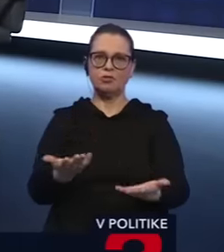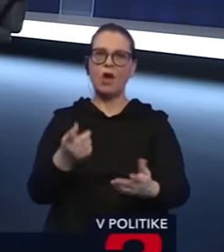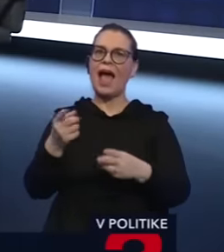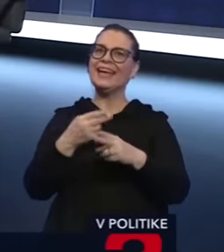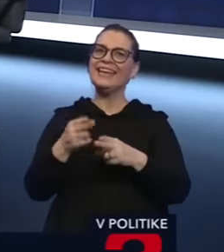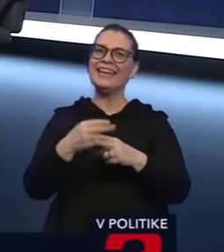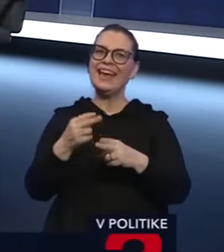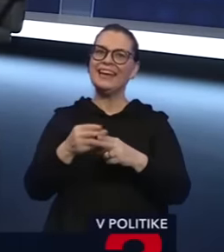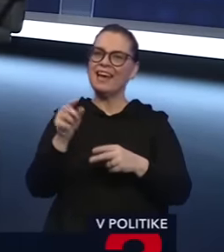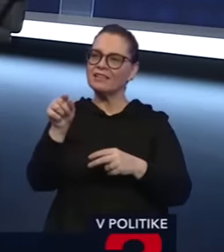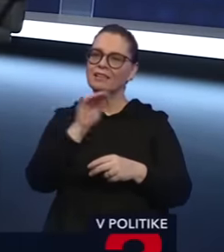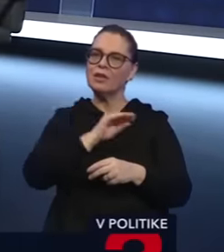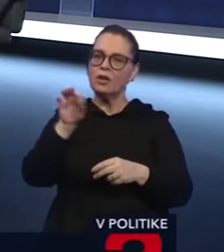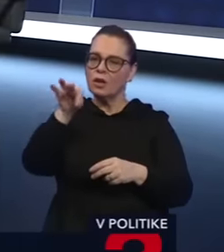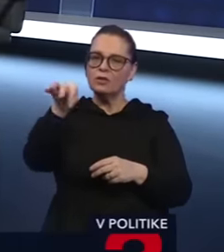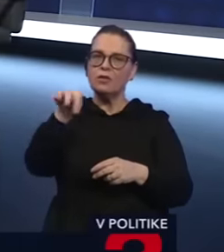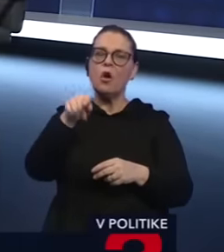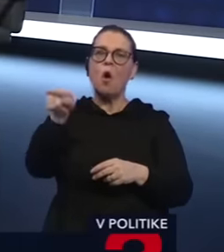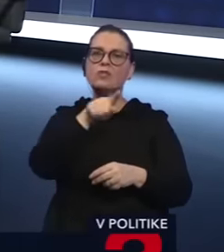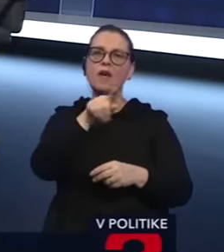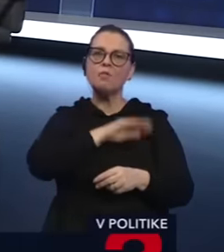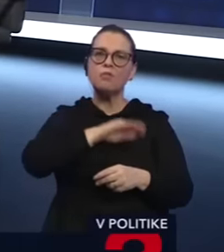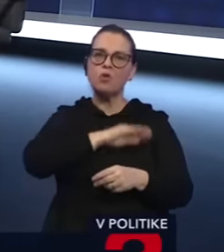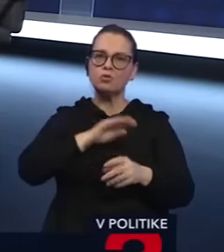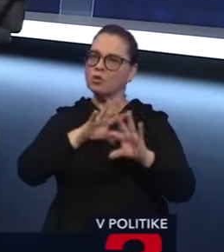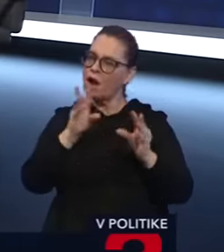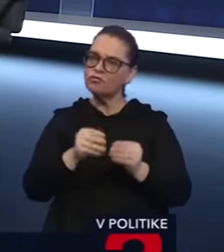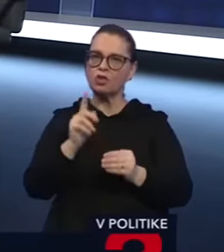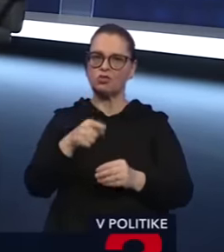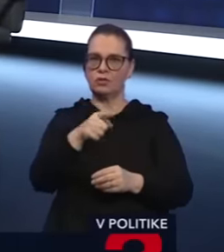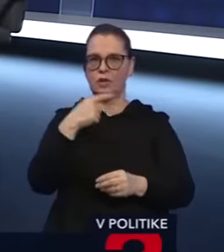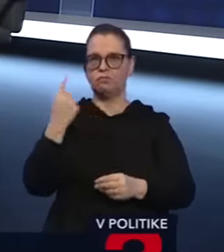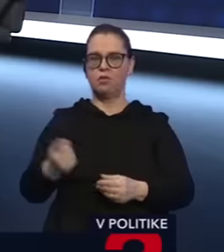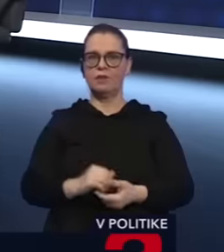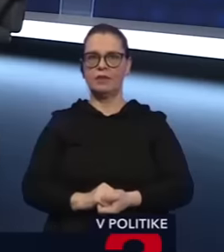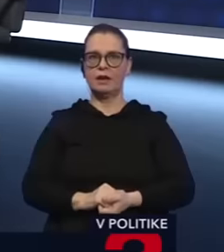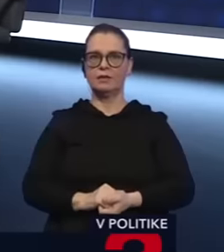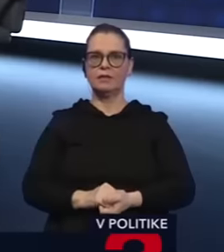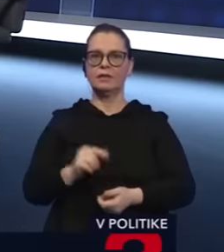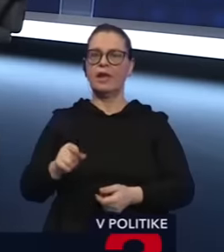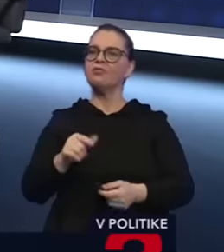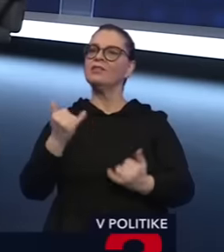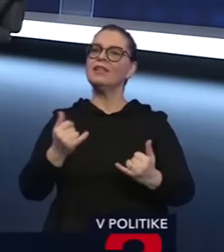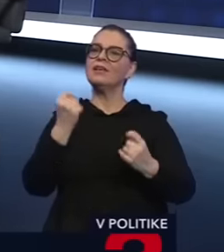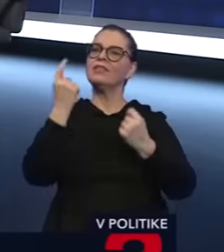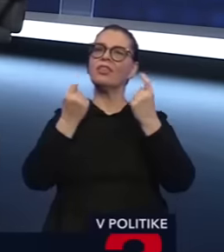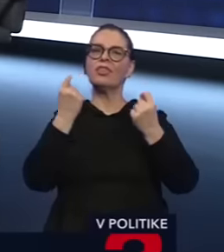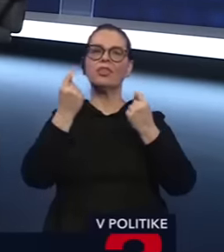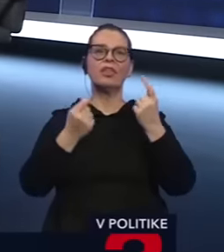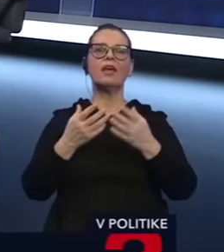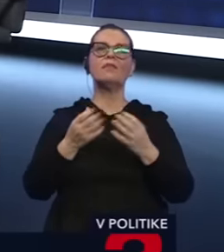ste mali takto na šnúrke, ktorý vám robil, čo vy ste mu povedali. Takže tieto vaše kreatívne metódy